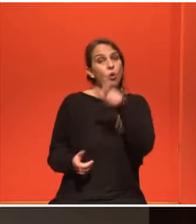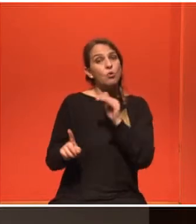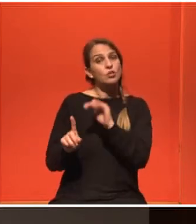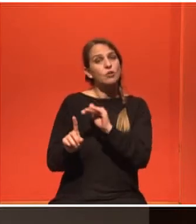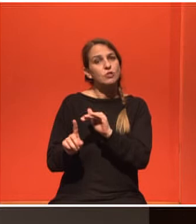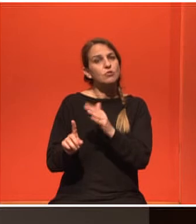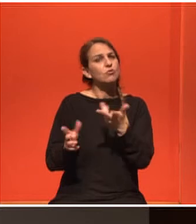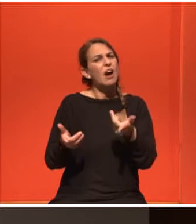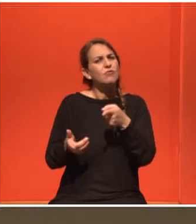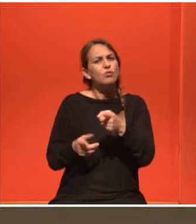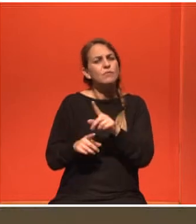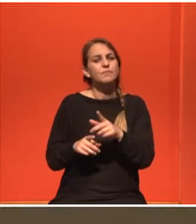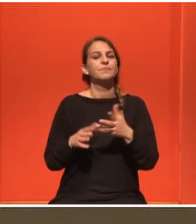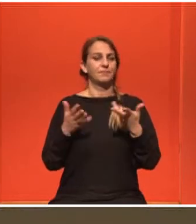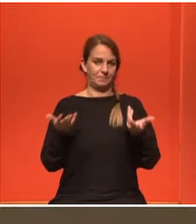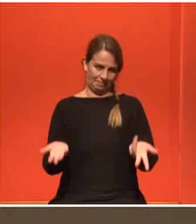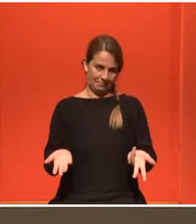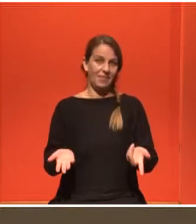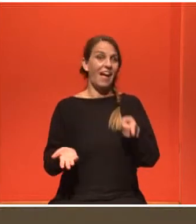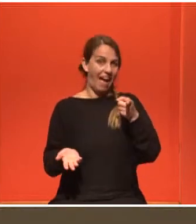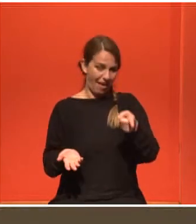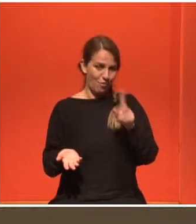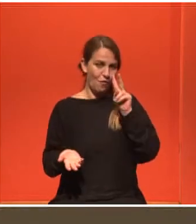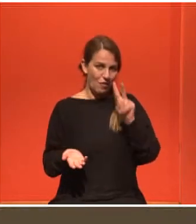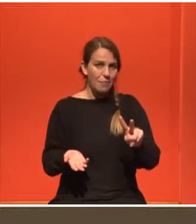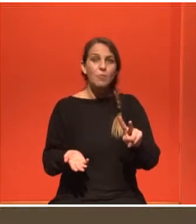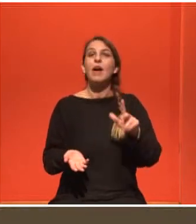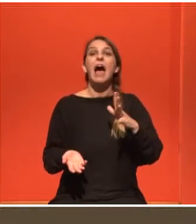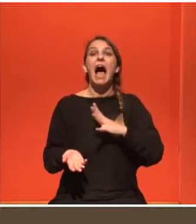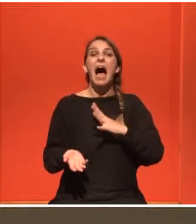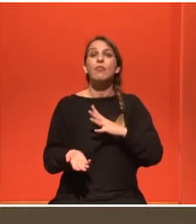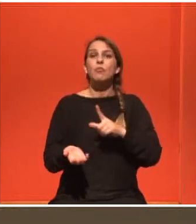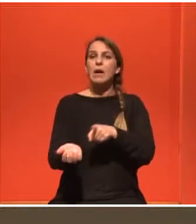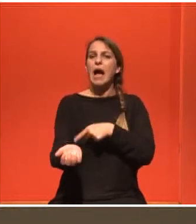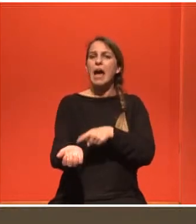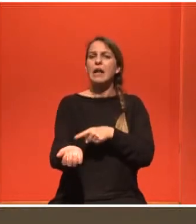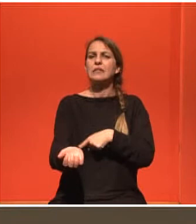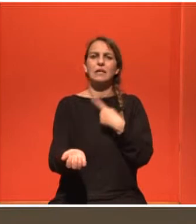αυτή η προσέγγιση. Εδώ φαίνεται η διαφορετική διοσυγκρασία. Εδώ δηλαδή